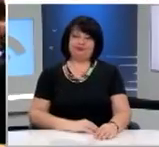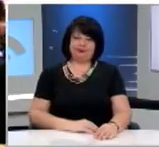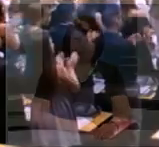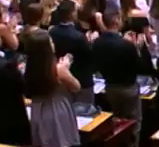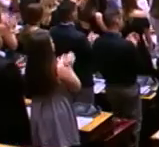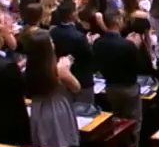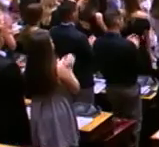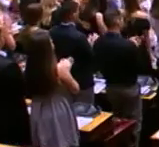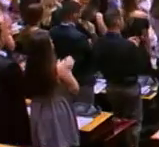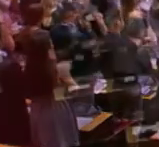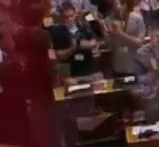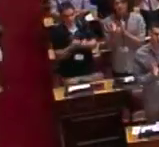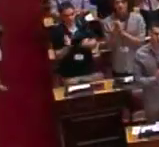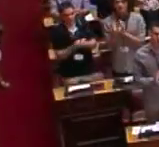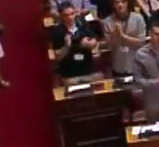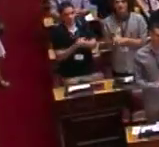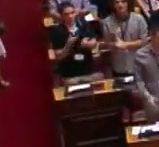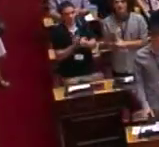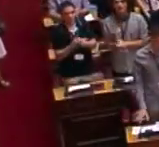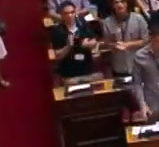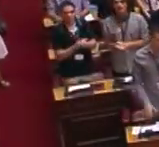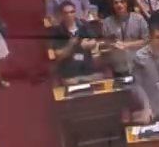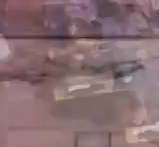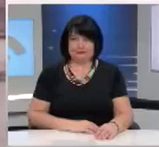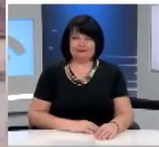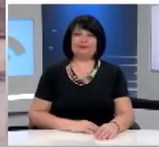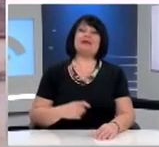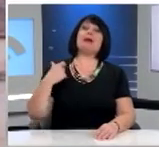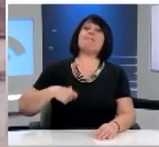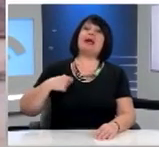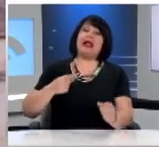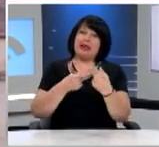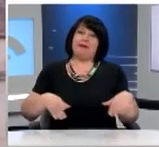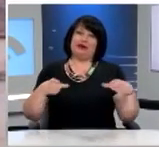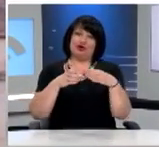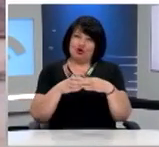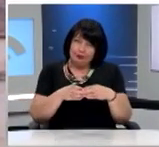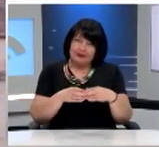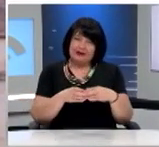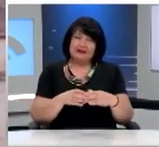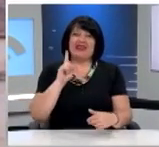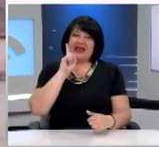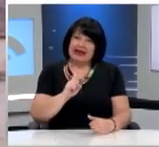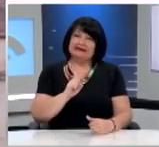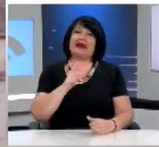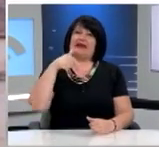Και τα μέλη της Επιτροπής Ακριβή Γεωργούση Ιωάννα 13